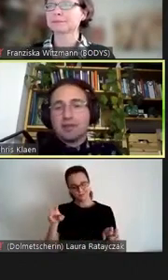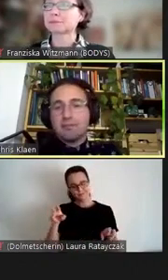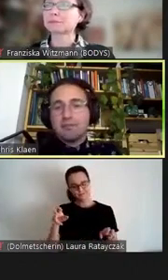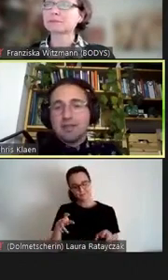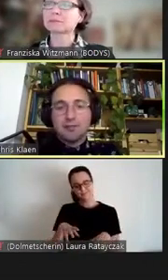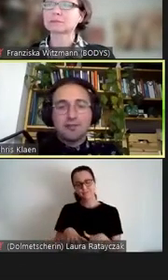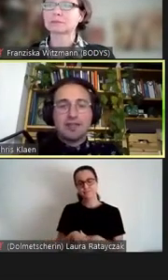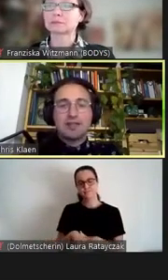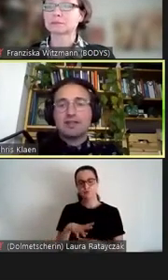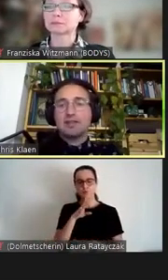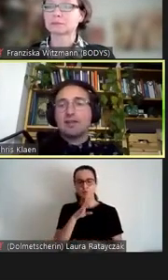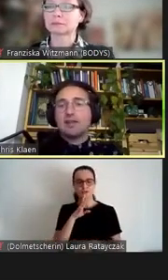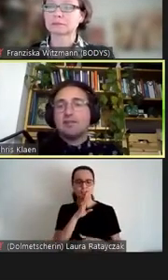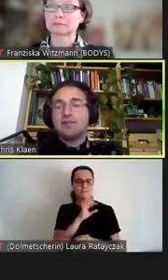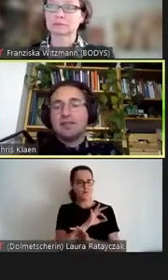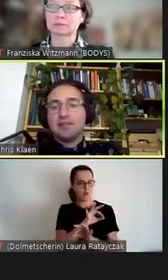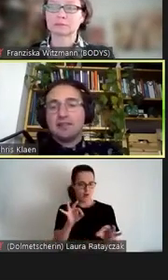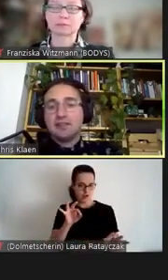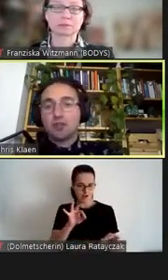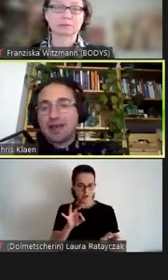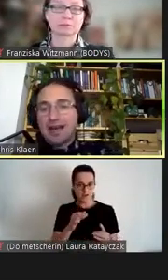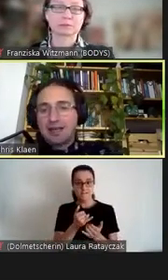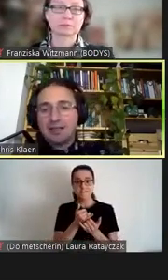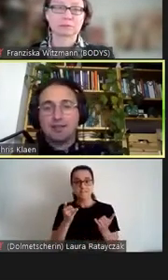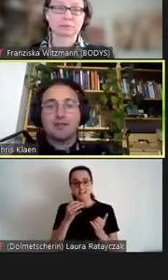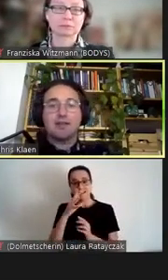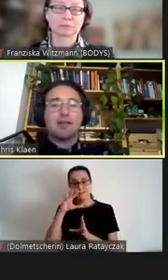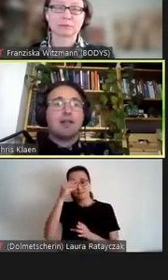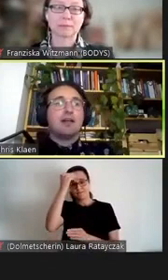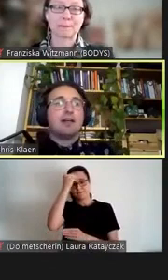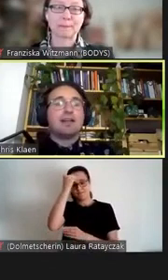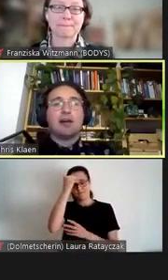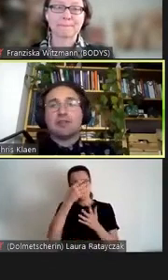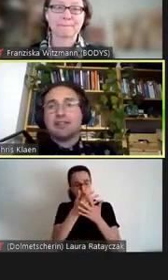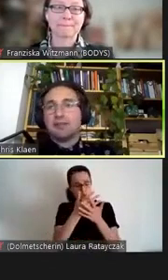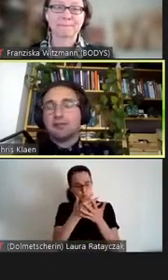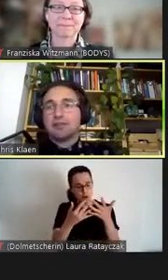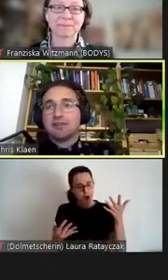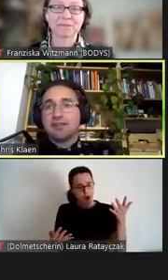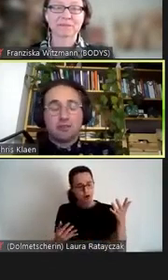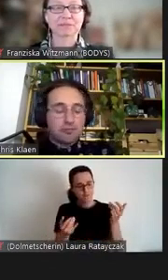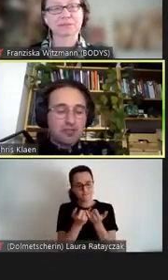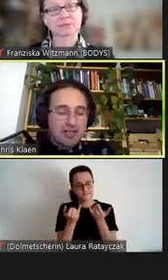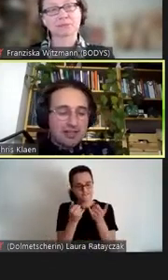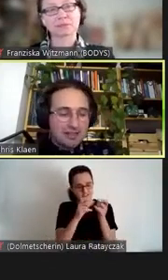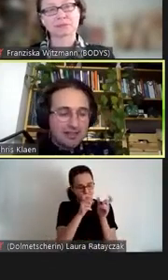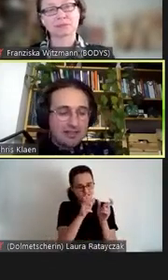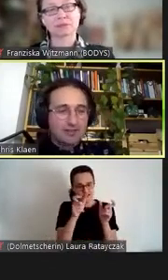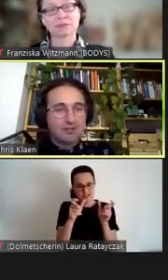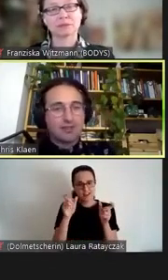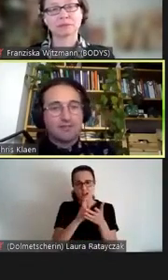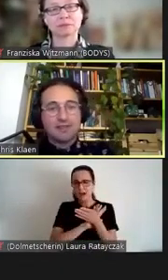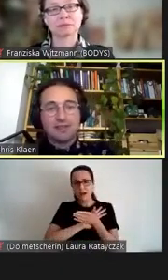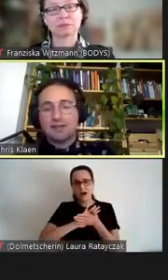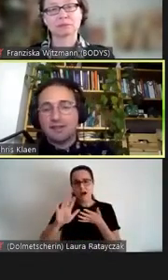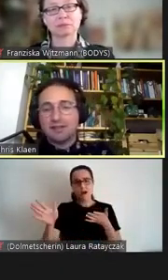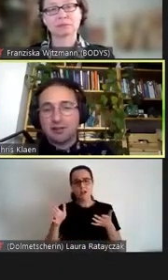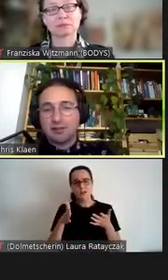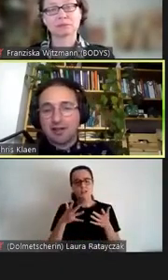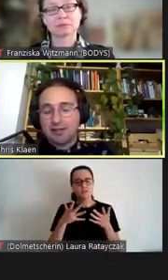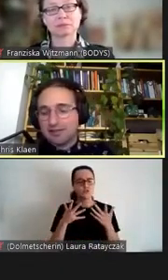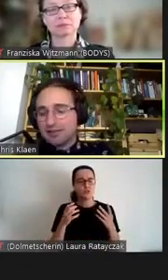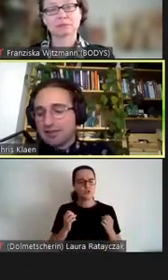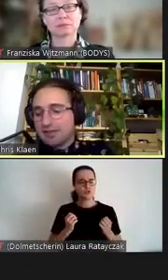eben mitzudenken, wie in Sprache ja auch nicht nur, es nicht nur um Gender geht, sondern wie